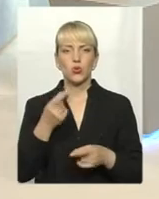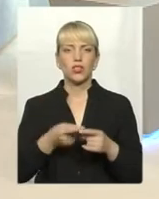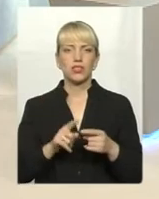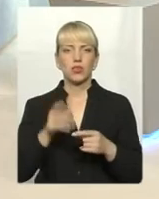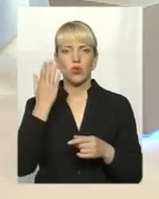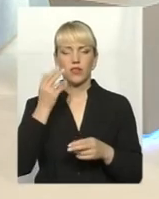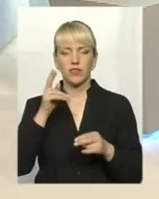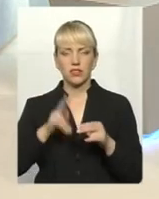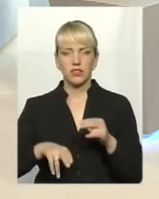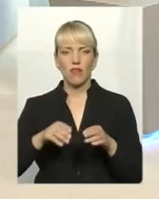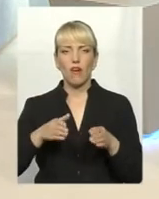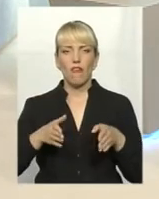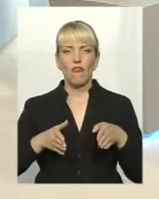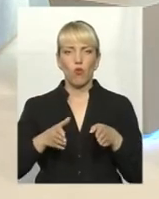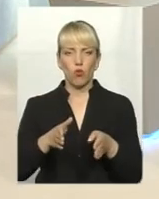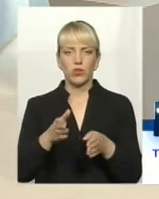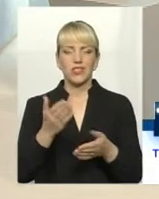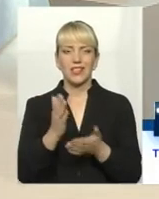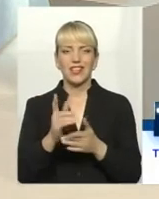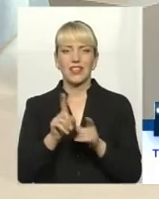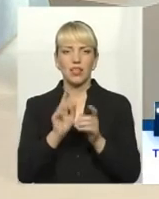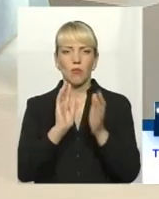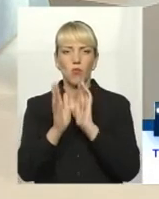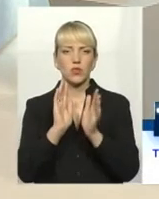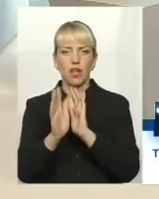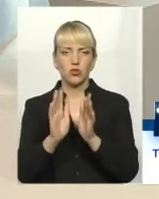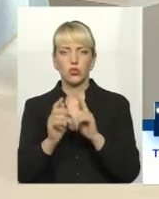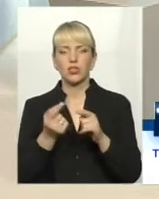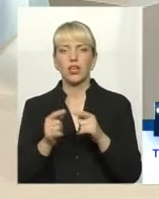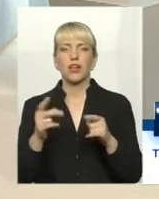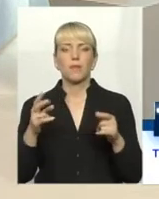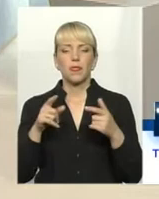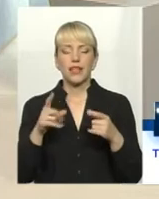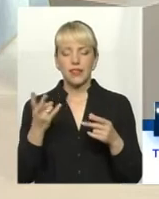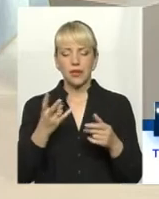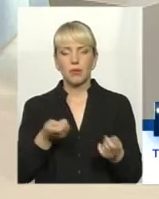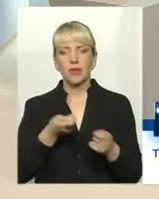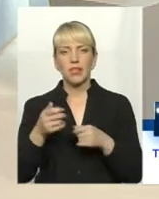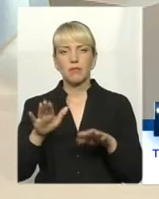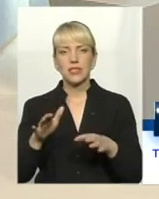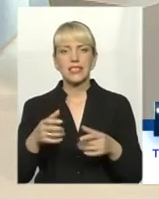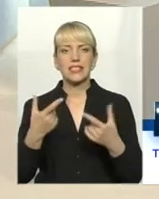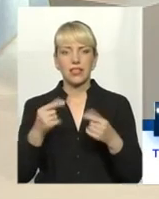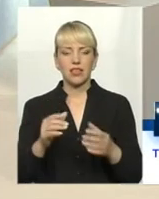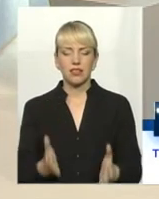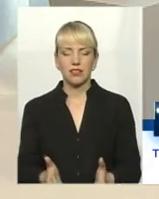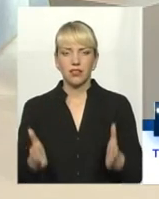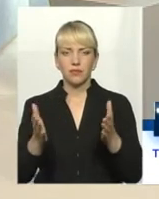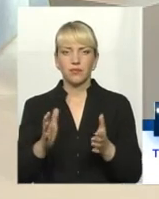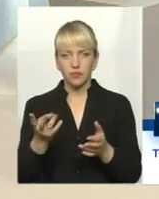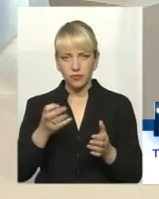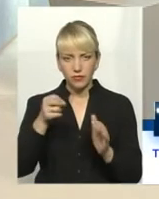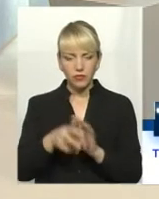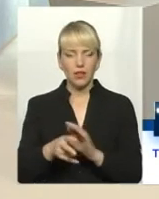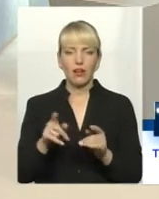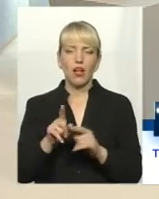і донести сміття до того місця, де його потрібно видаляти особі, які там живуть, не хочуть, а просто зручну ту посадку.